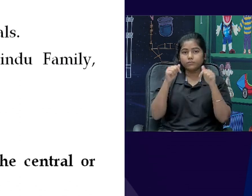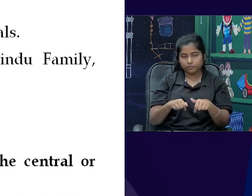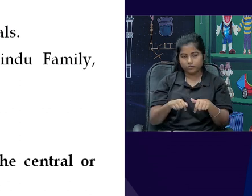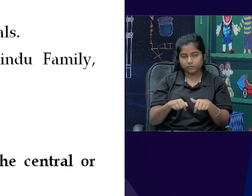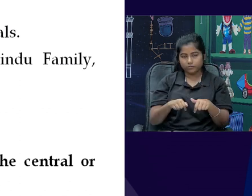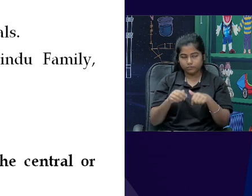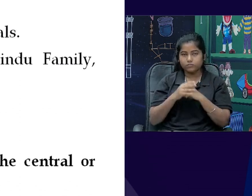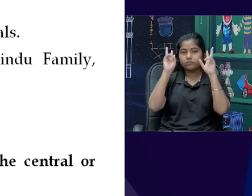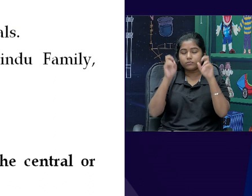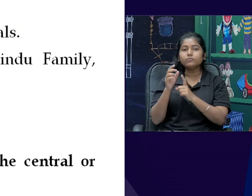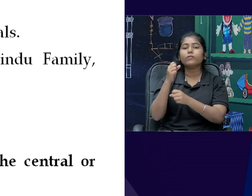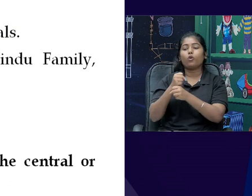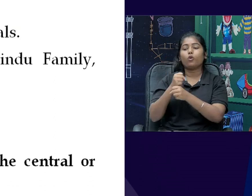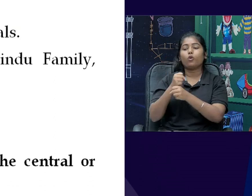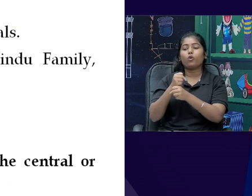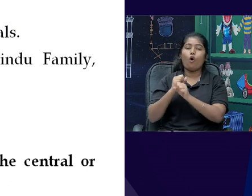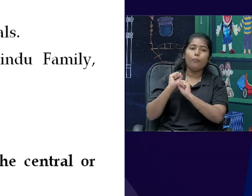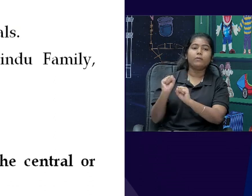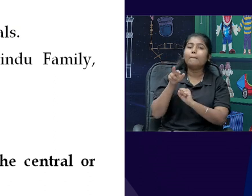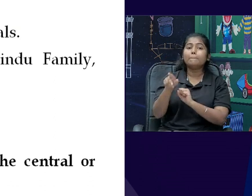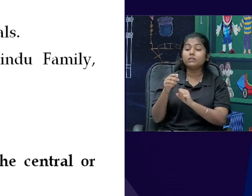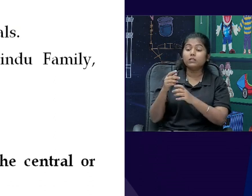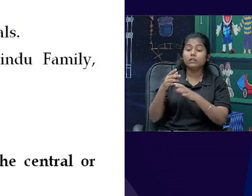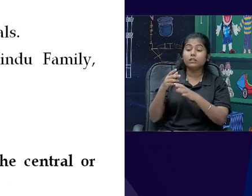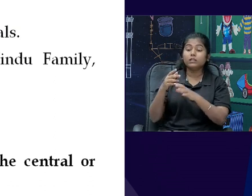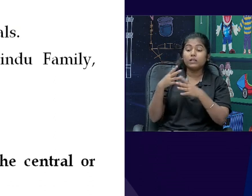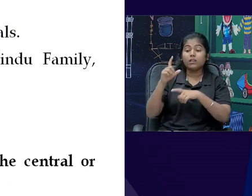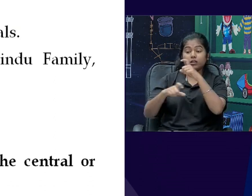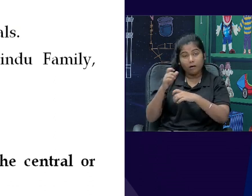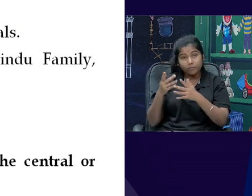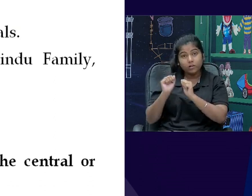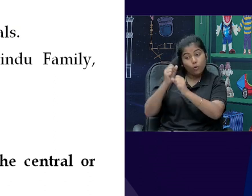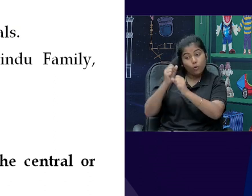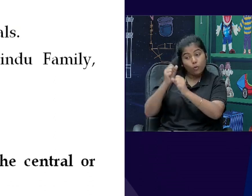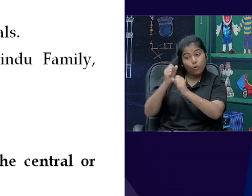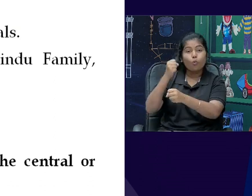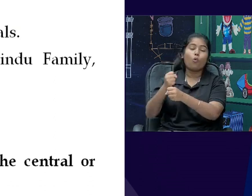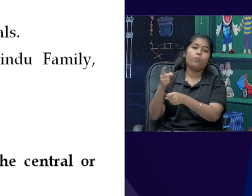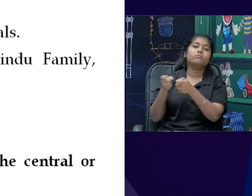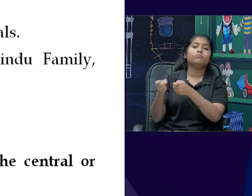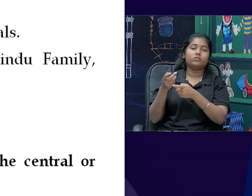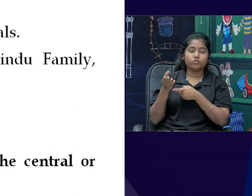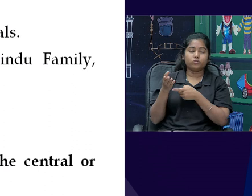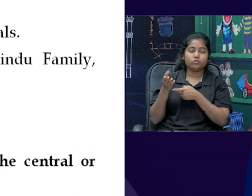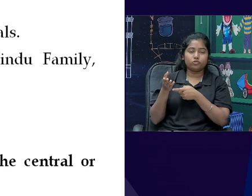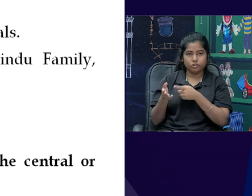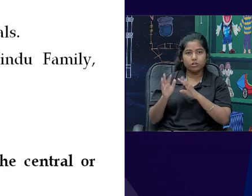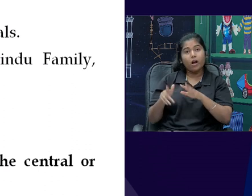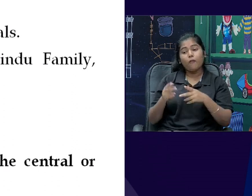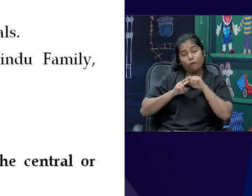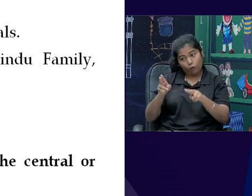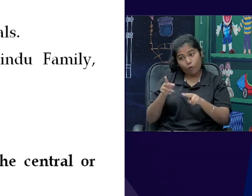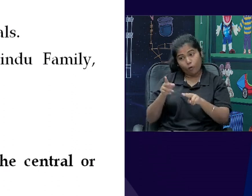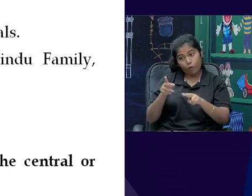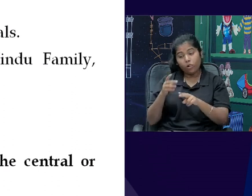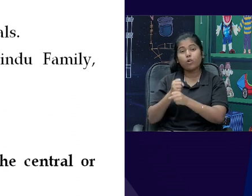which is owned and managed by the government, it may be partially, partly or wholly owned by the central